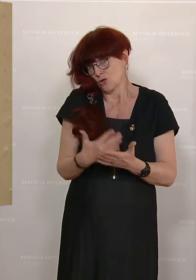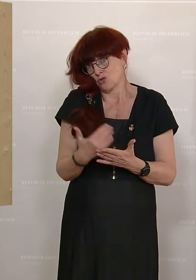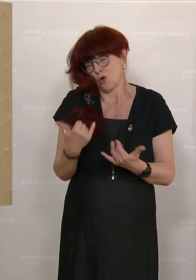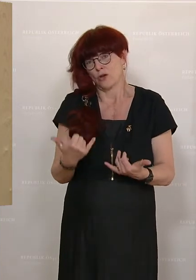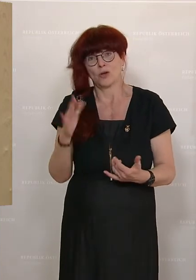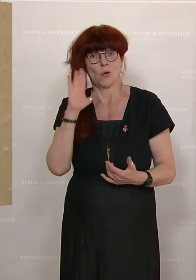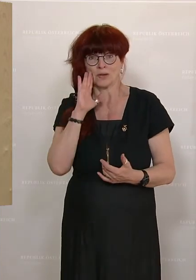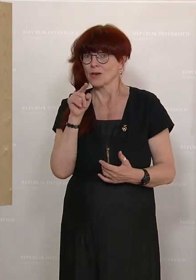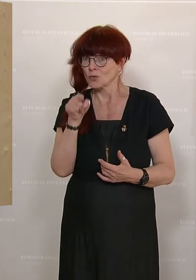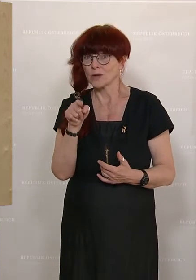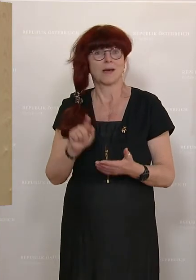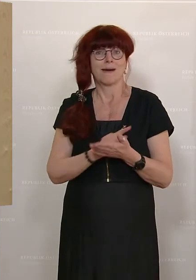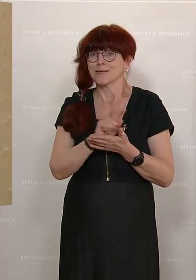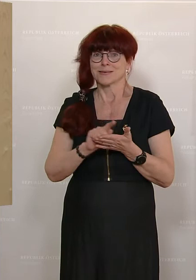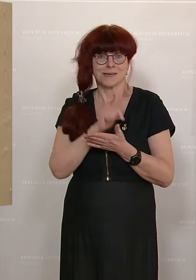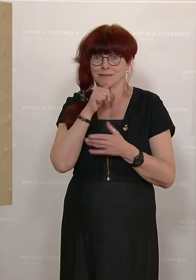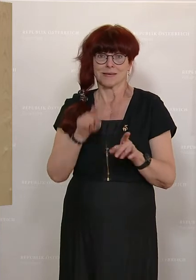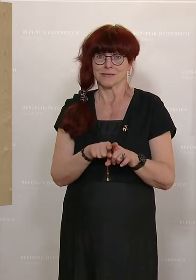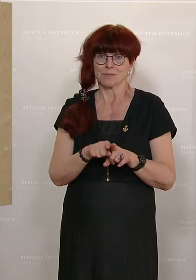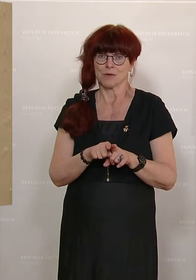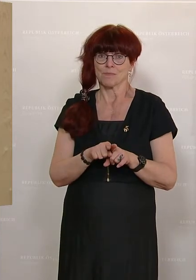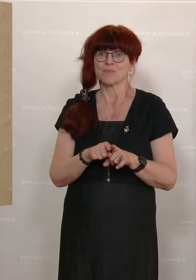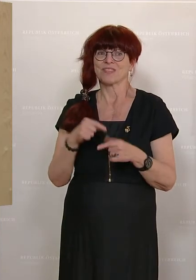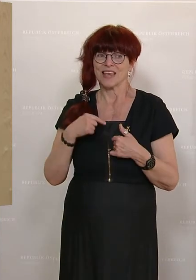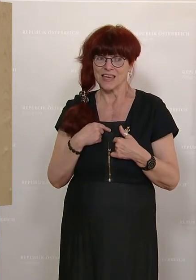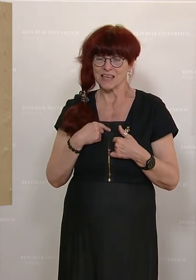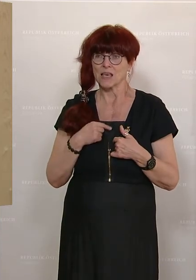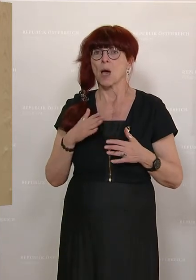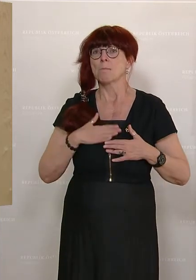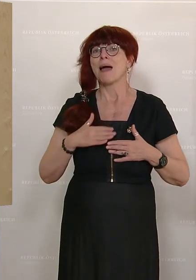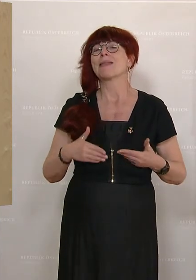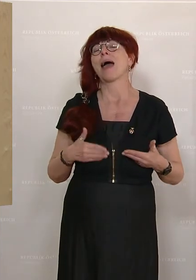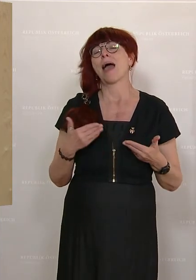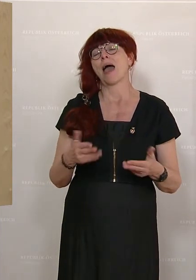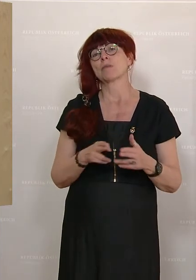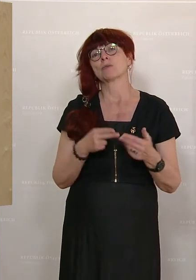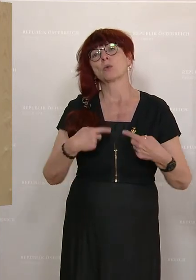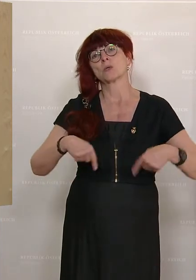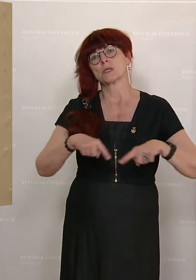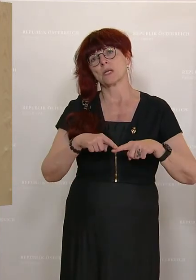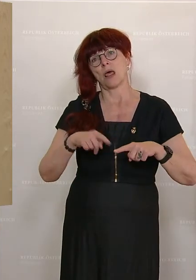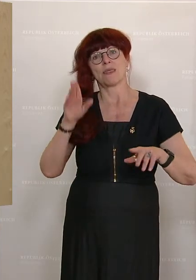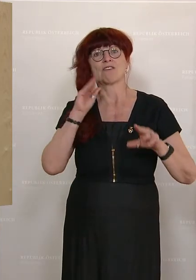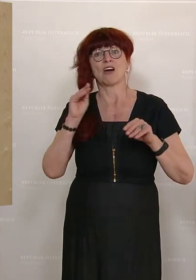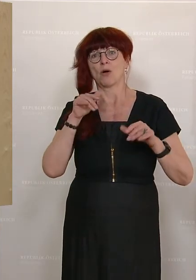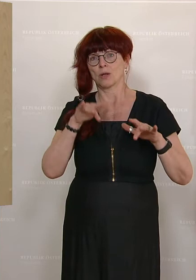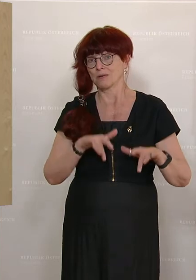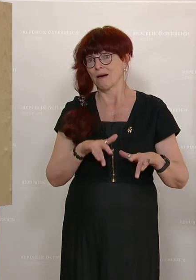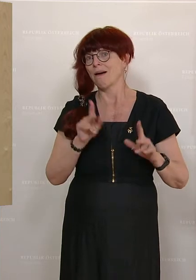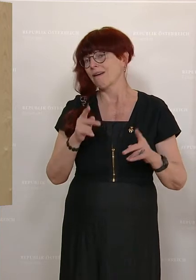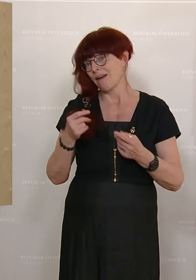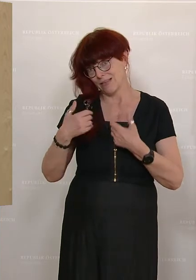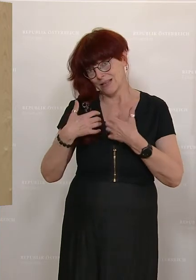Eines möchte ich Ihnen aus der Erfahrung meines Heimatbundeslandes mitgeben. Die große Gefahr ist es nicht,